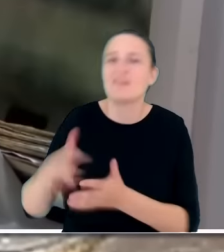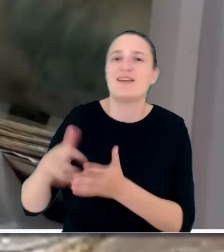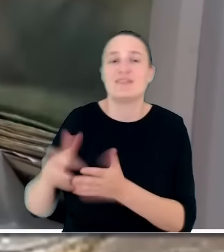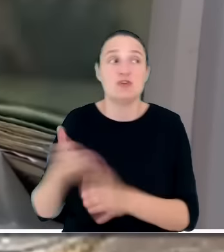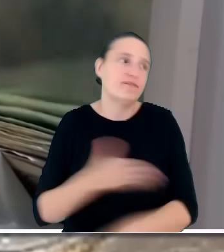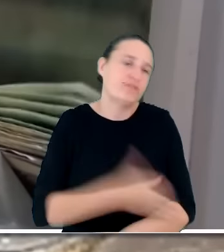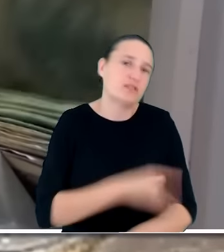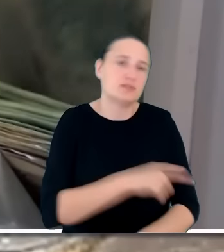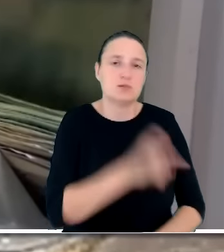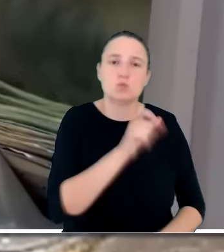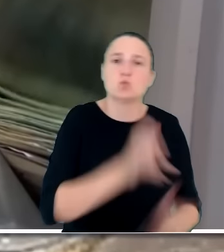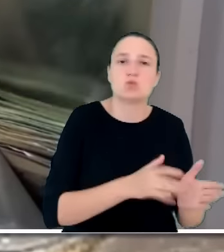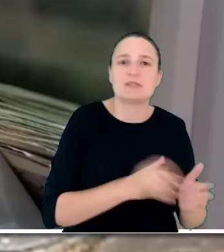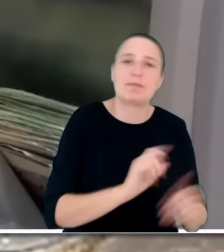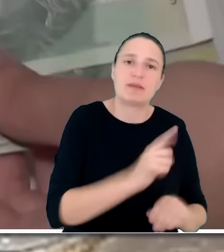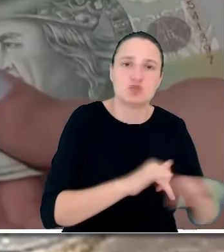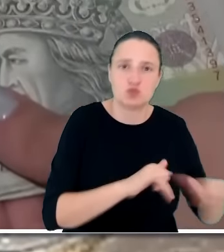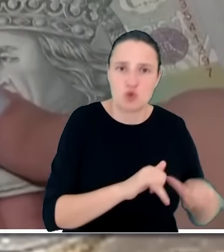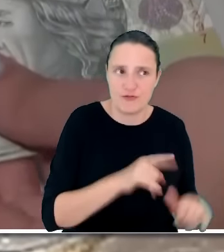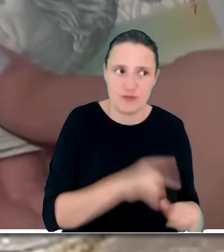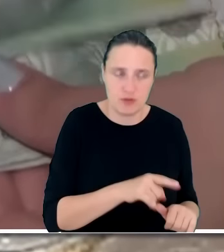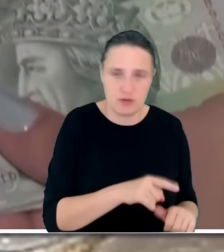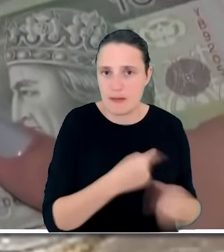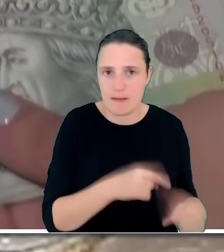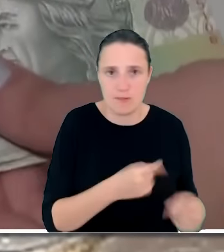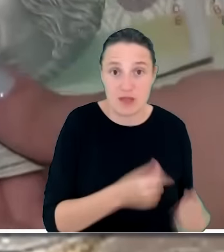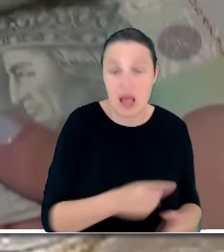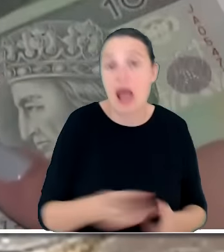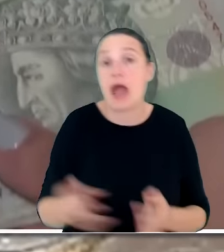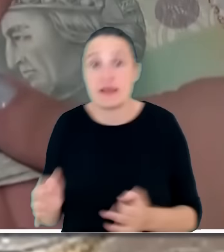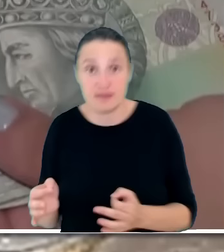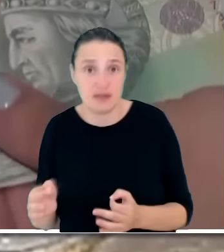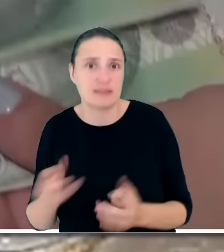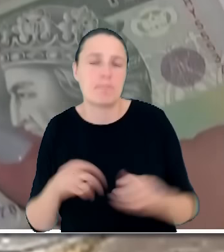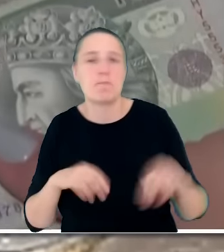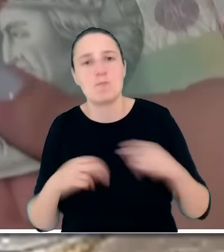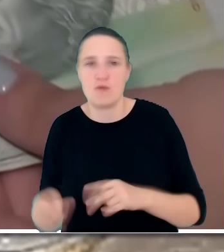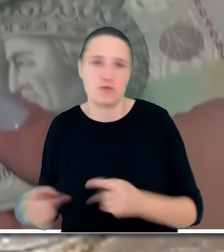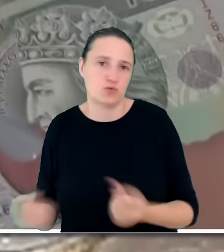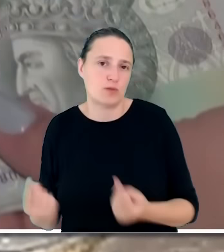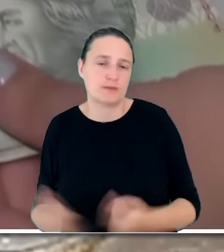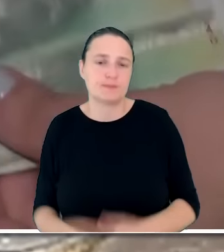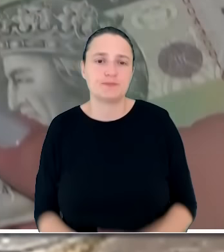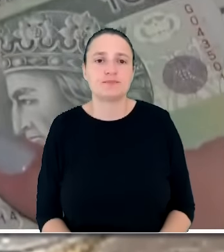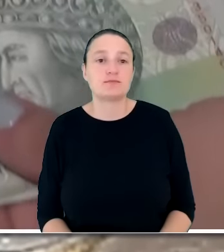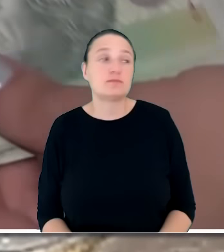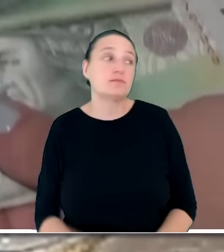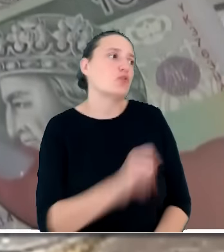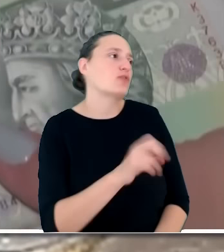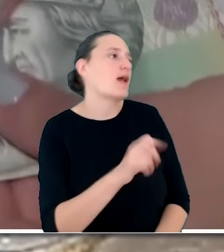rządów Tuska, ale ma sobie pozwalać... Ale jednocześnie, panie redaktorze, w warstwie PR-owej